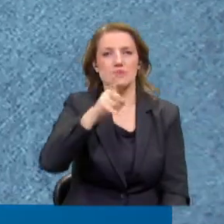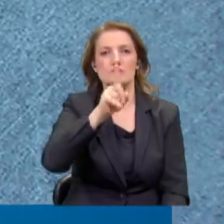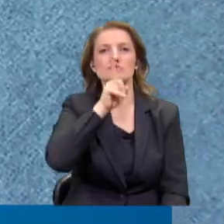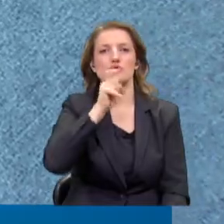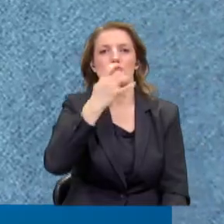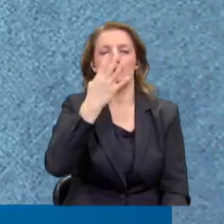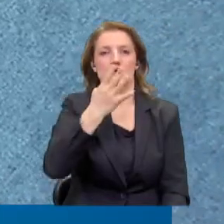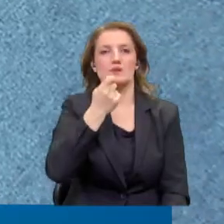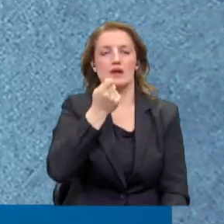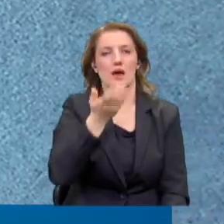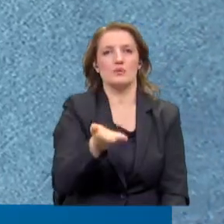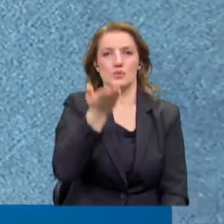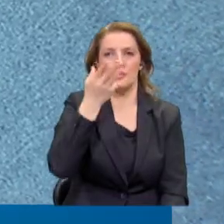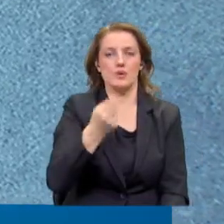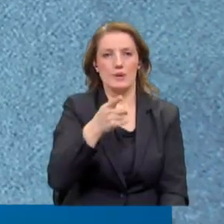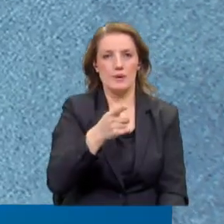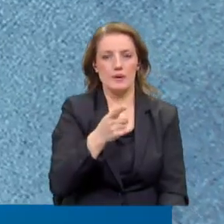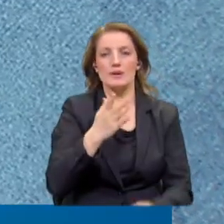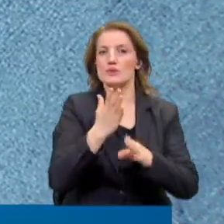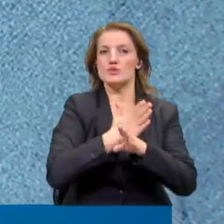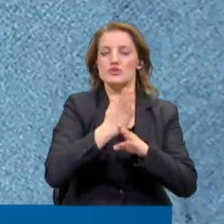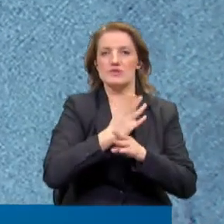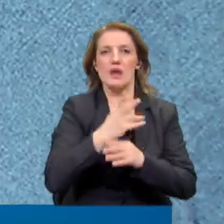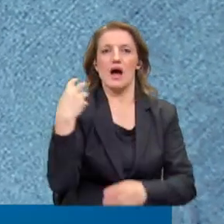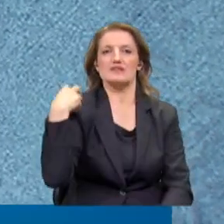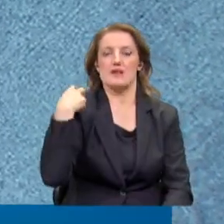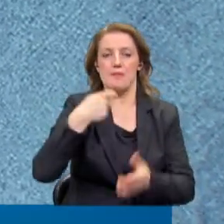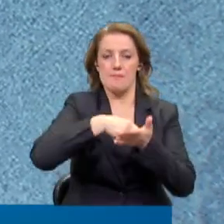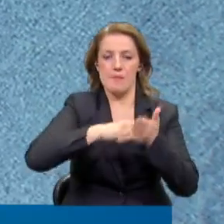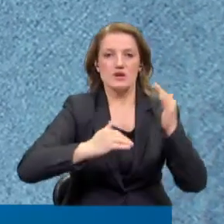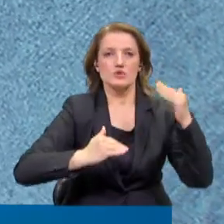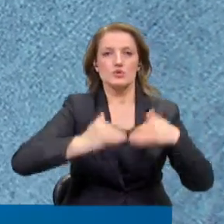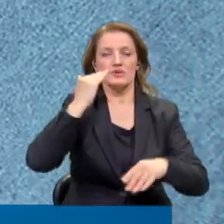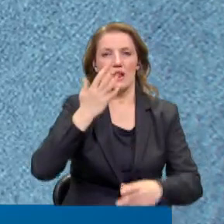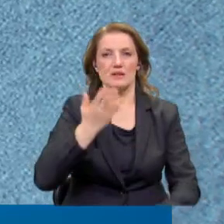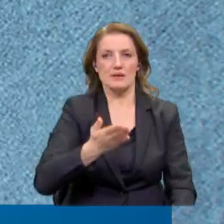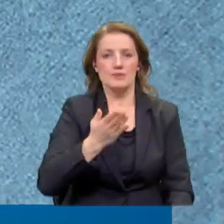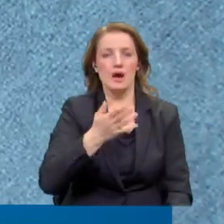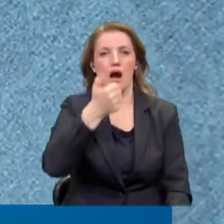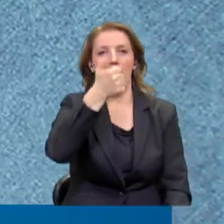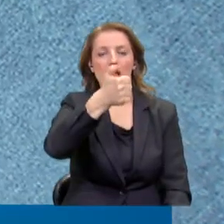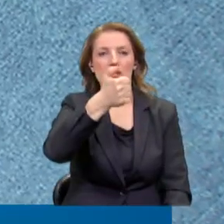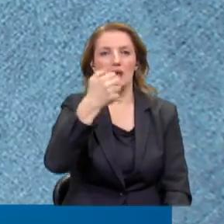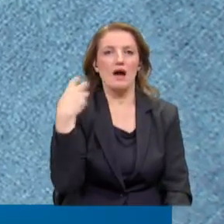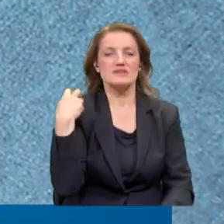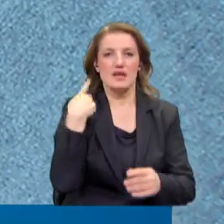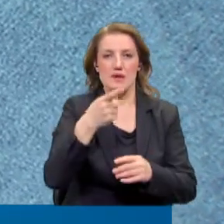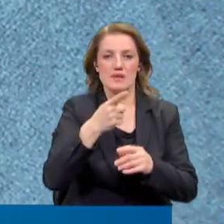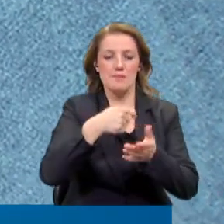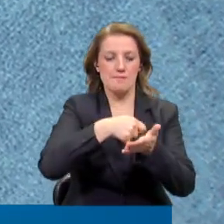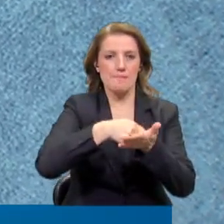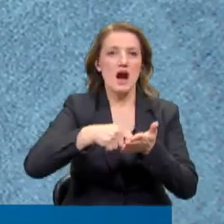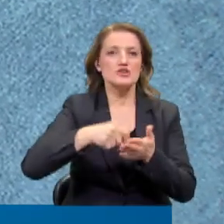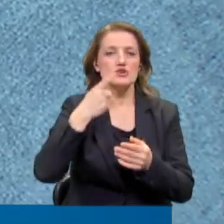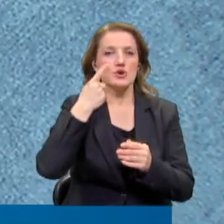Milli Savunma Bakanı Akar niye? Çünkü az teğmen maaşı yükseldi dedi. Akar ücretin 6 az teğmenin maaşı üzerinden